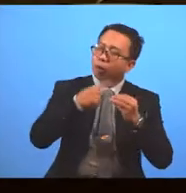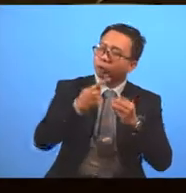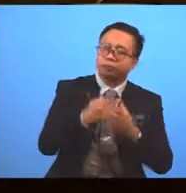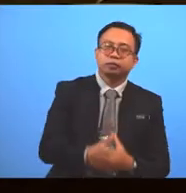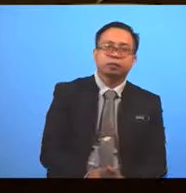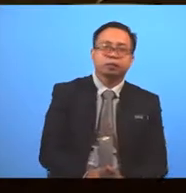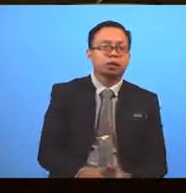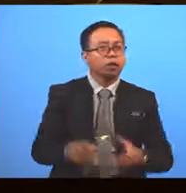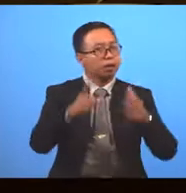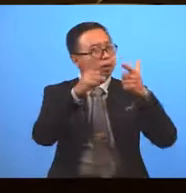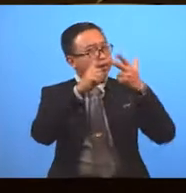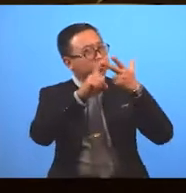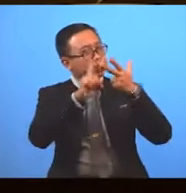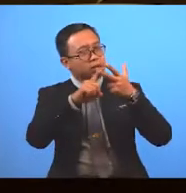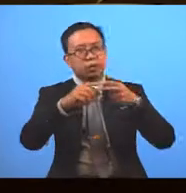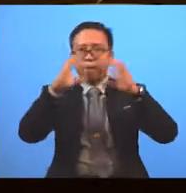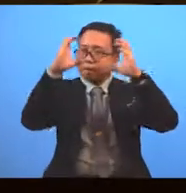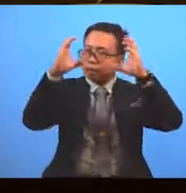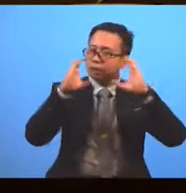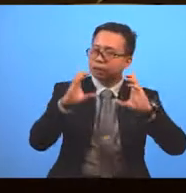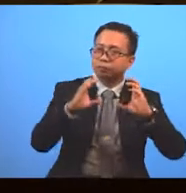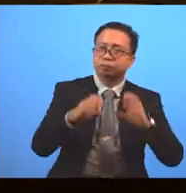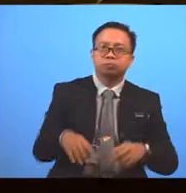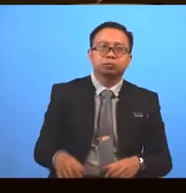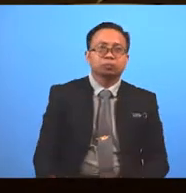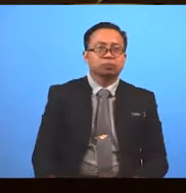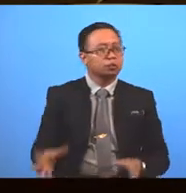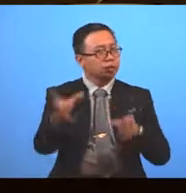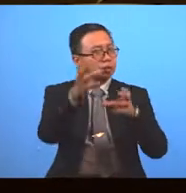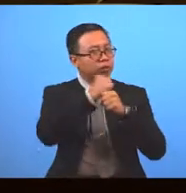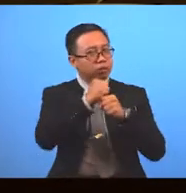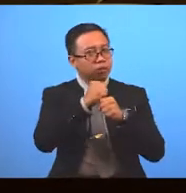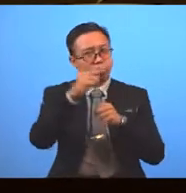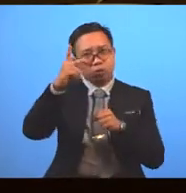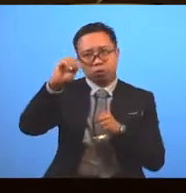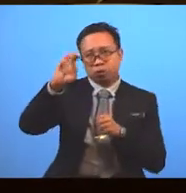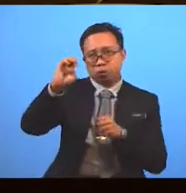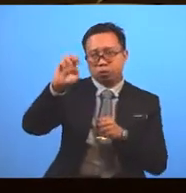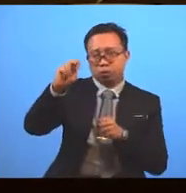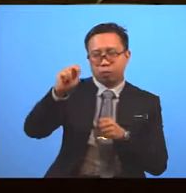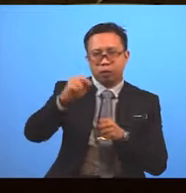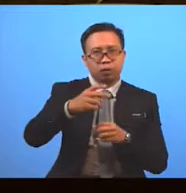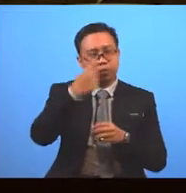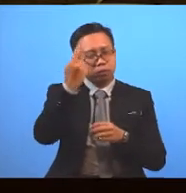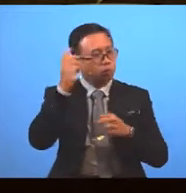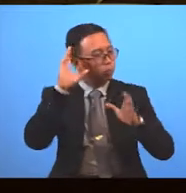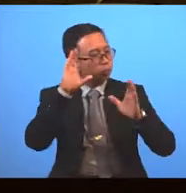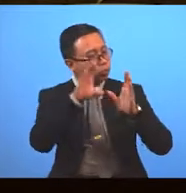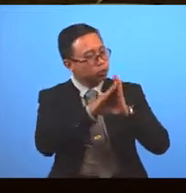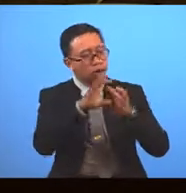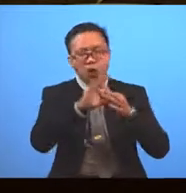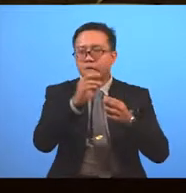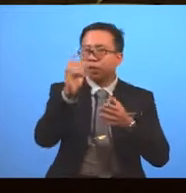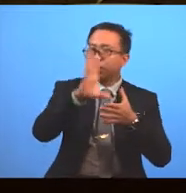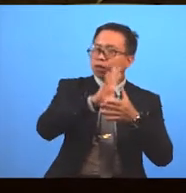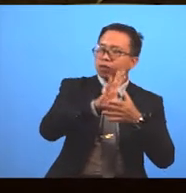Third paragraph Is like an evaluation Comment on the Specific future Of the film